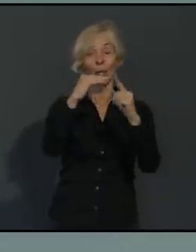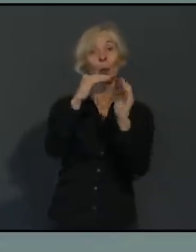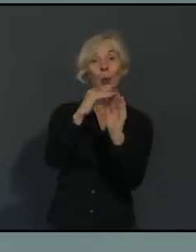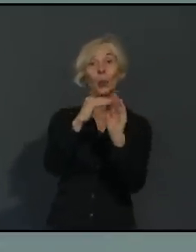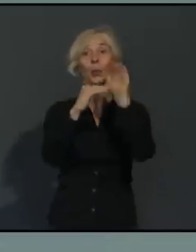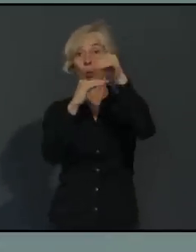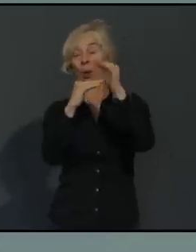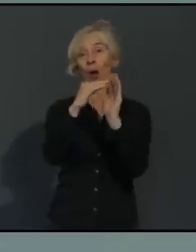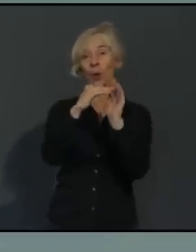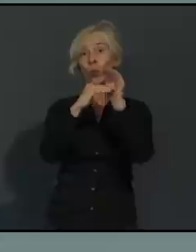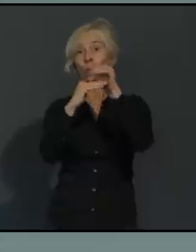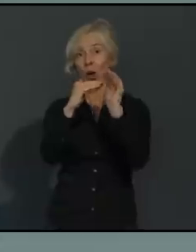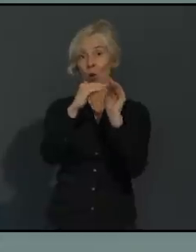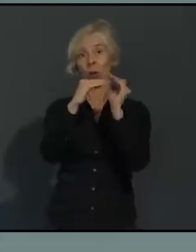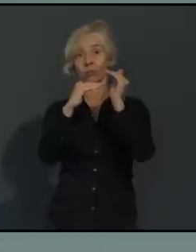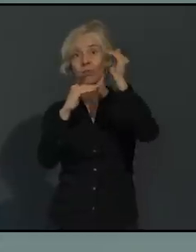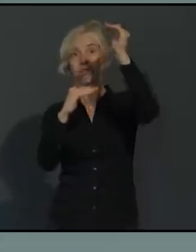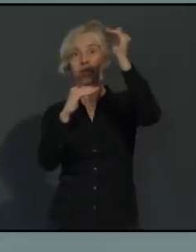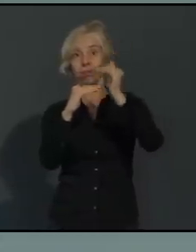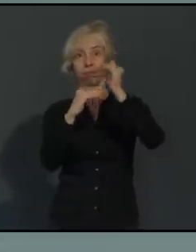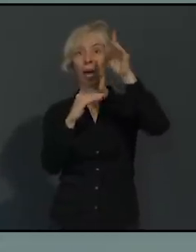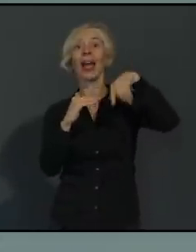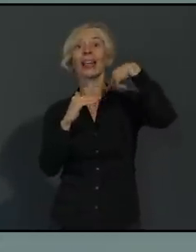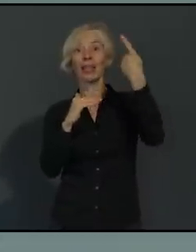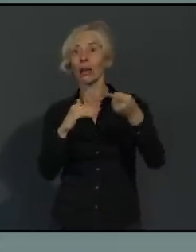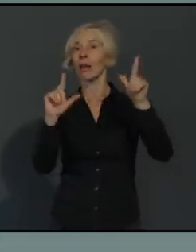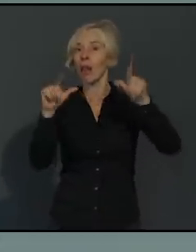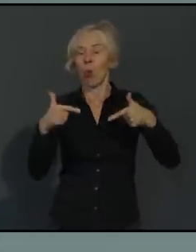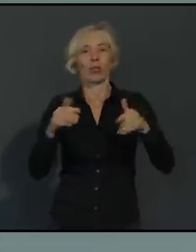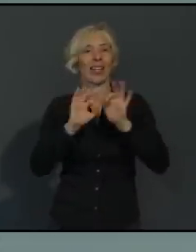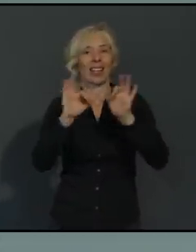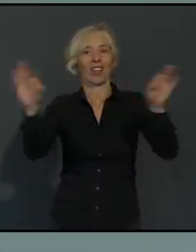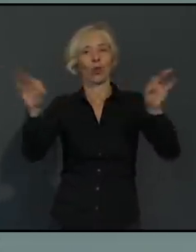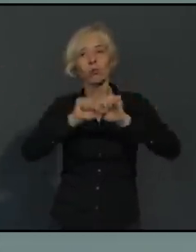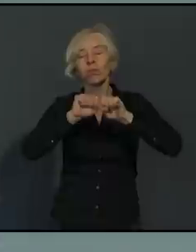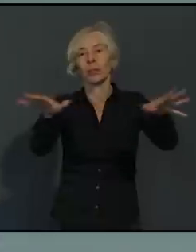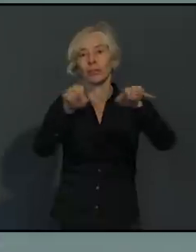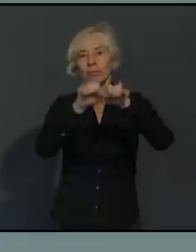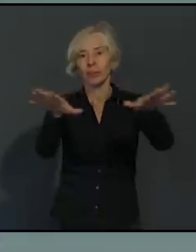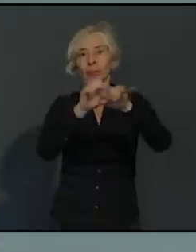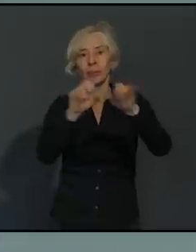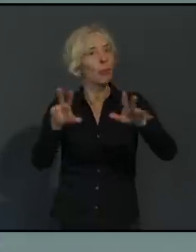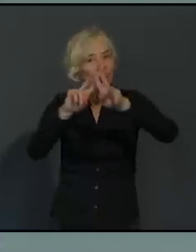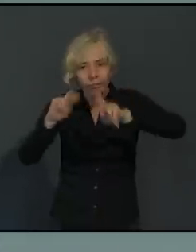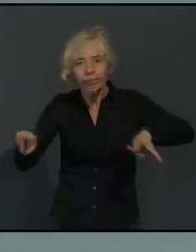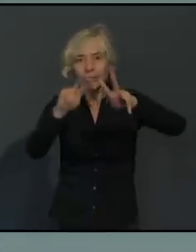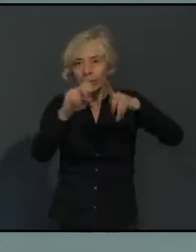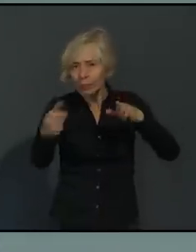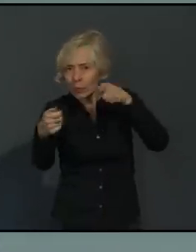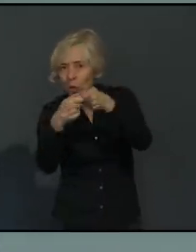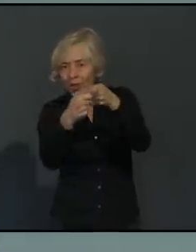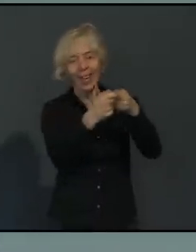dass dieses Infektionsgeschehen diffus wird. Ein Phänomen, was wir ja seit einigen Wochen hier in Augsburg auch beobachten.